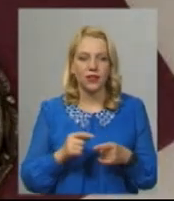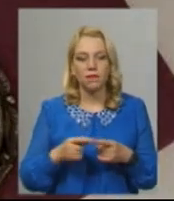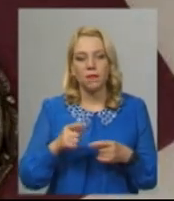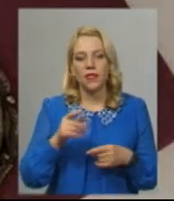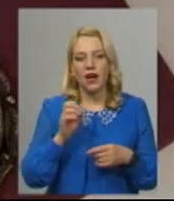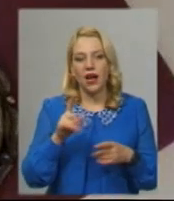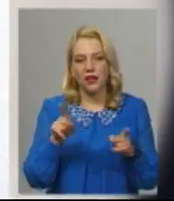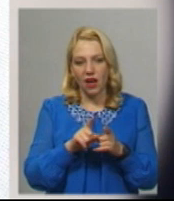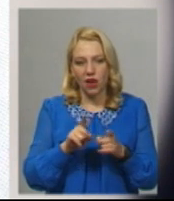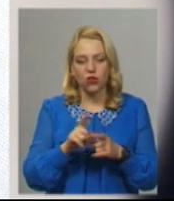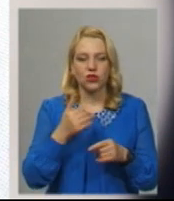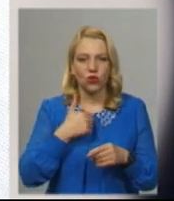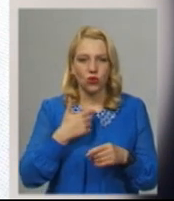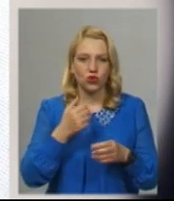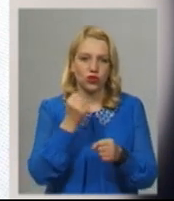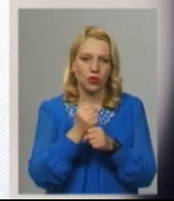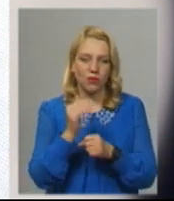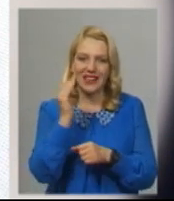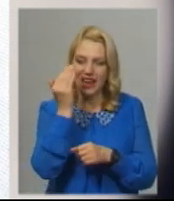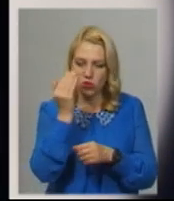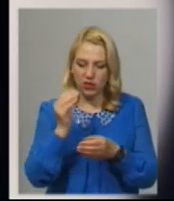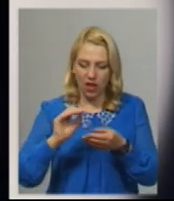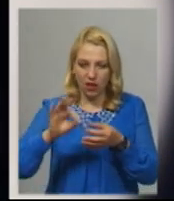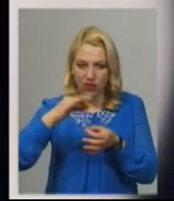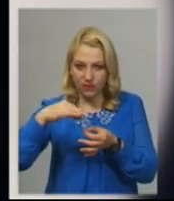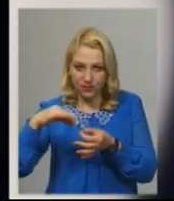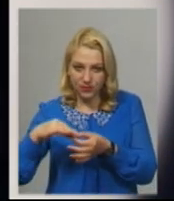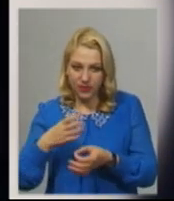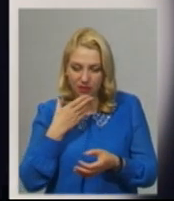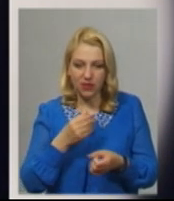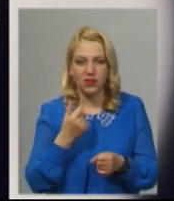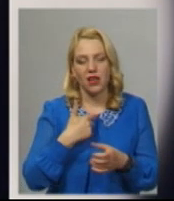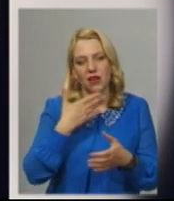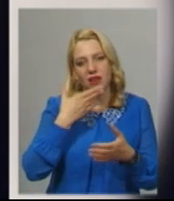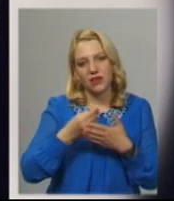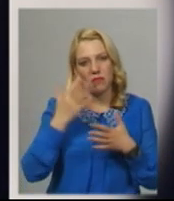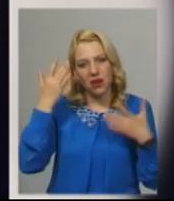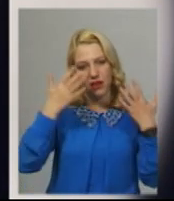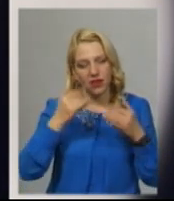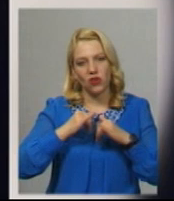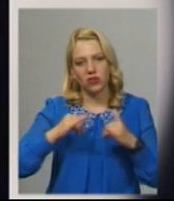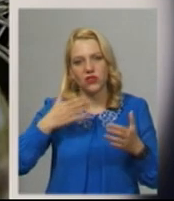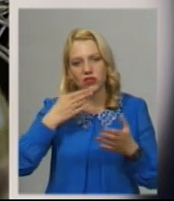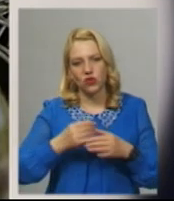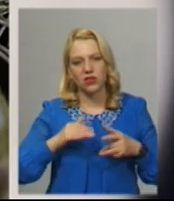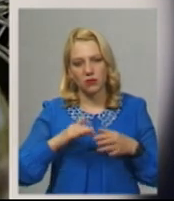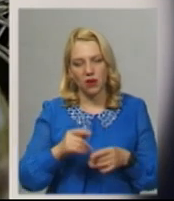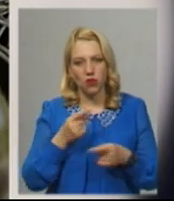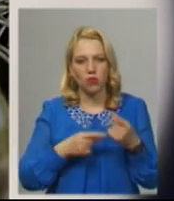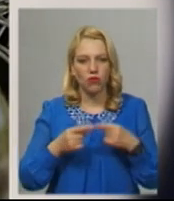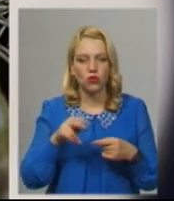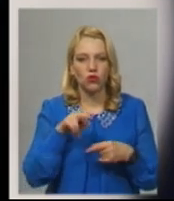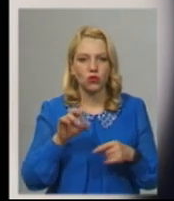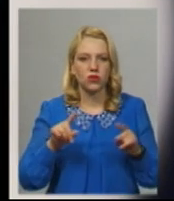мікровишивкою люстерок А ще Інна Сорока мріє розширити асортимент прикрас, розвивати власну справу та повернутися до створення портретів Леся